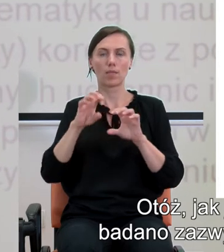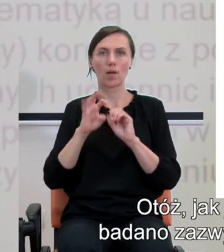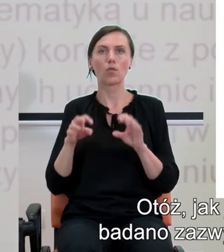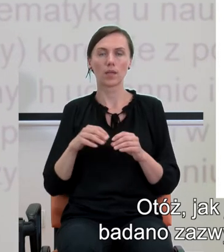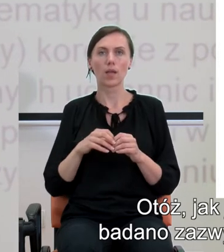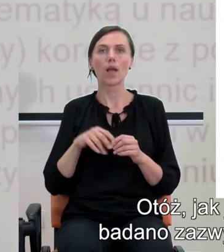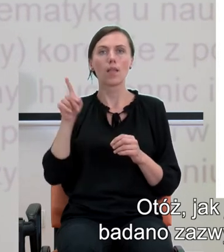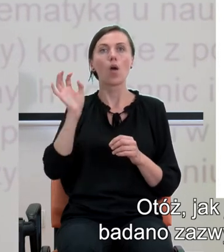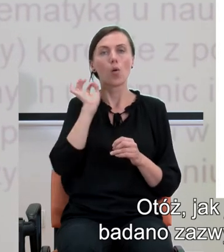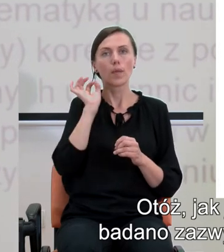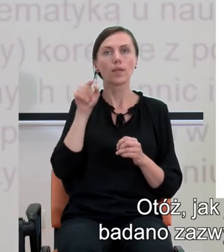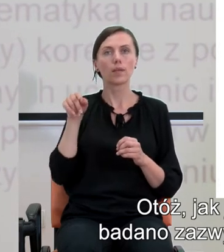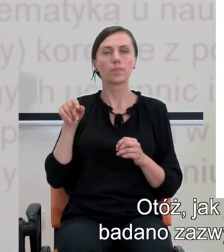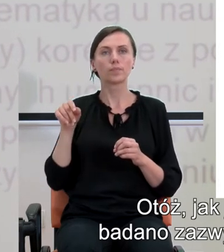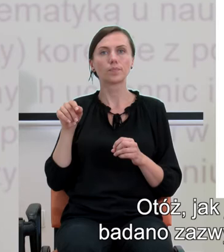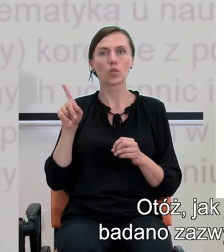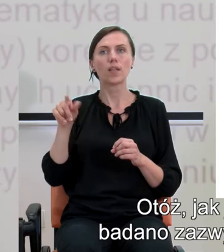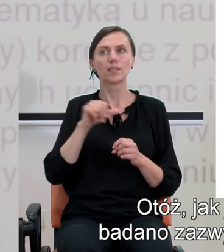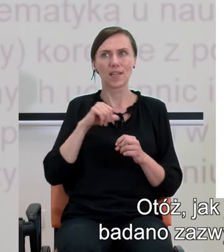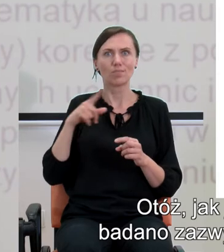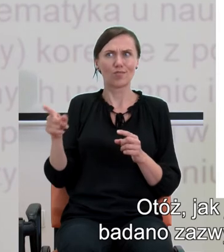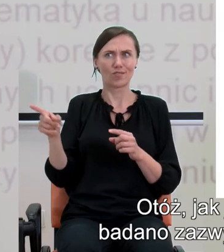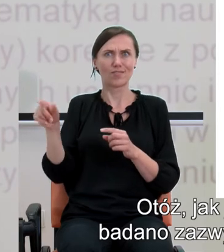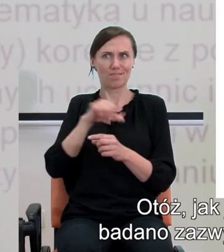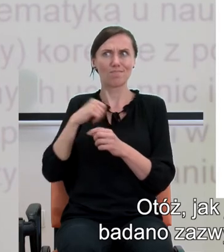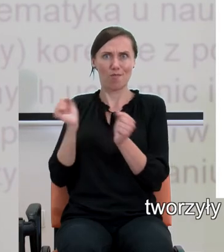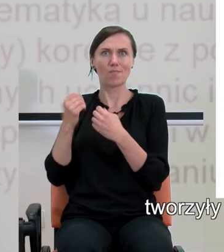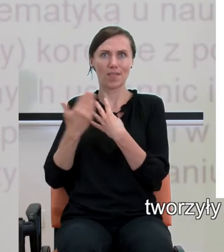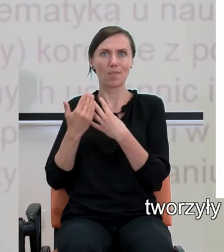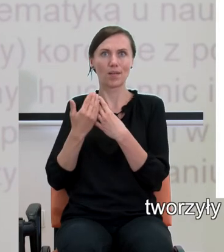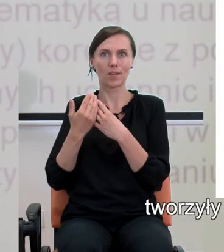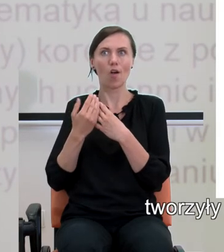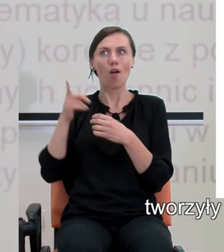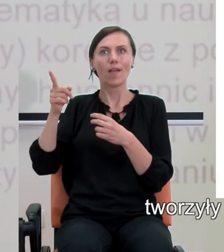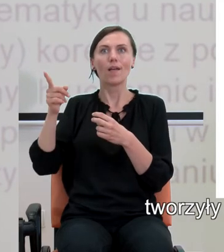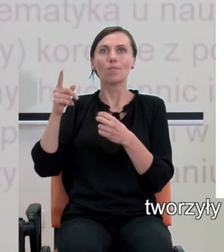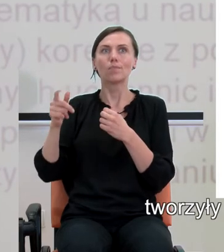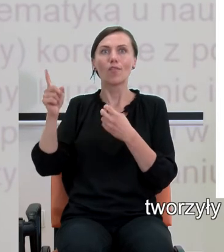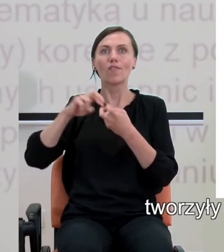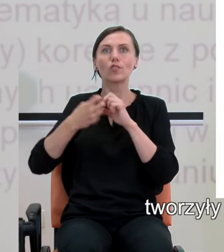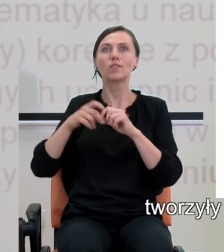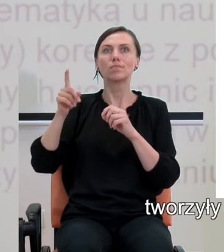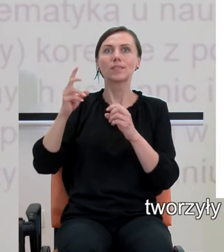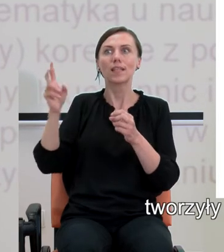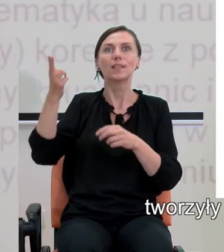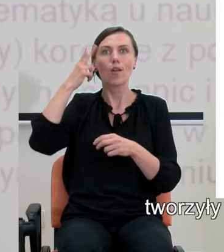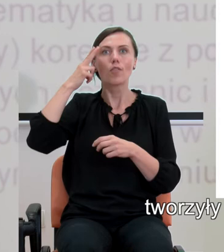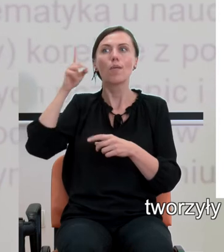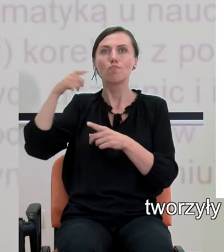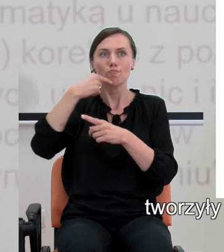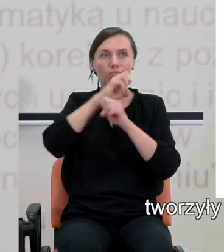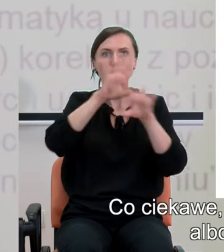które to, no, same bojąc się matematyki, tworzyły stereotyp, że chłopcy są lepsi z